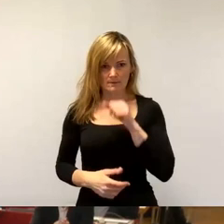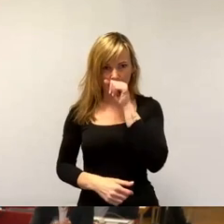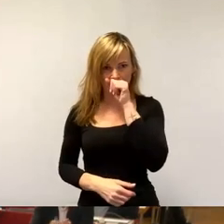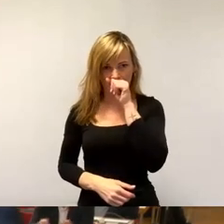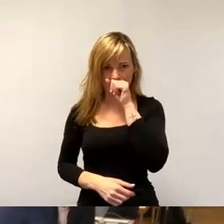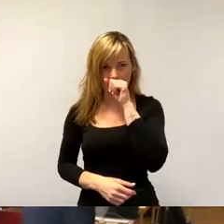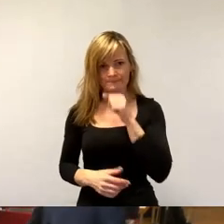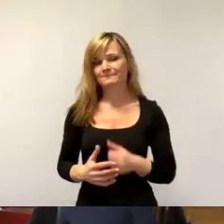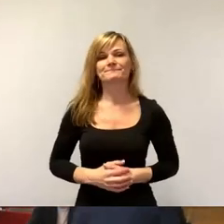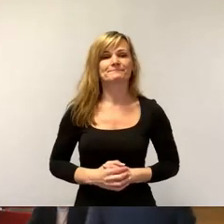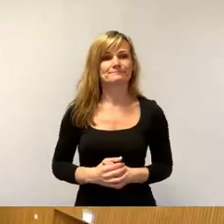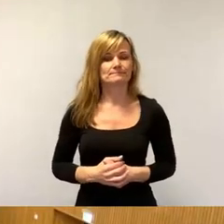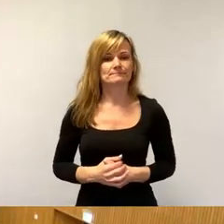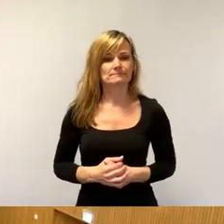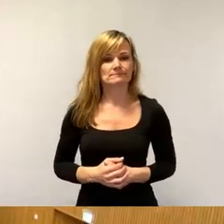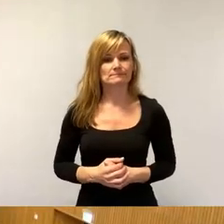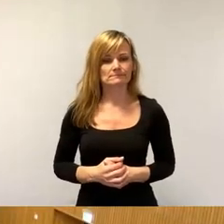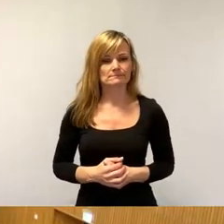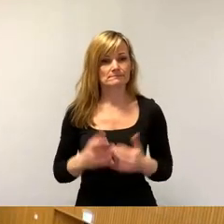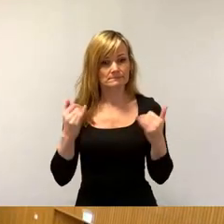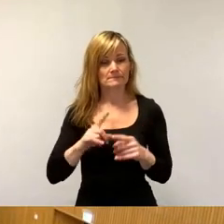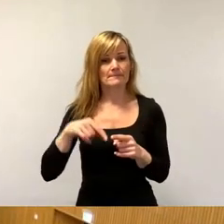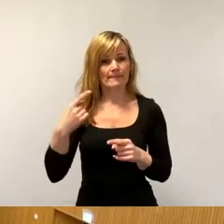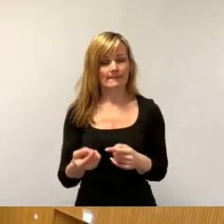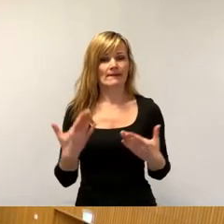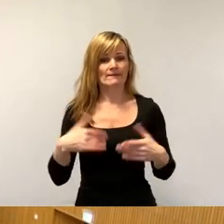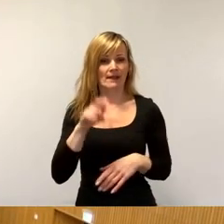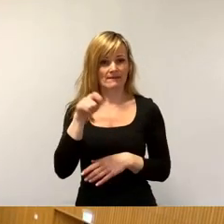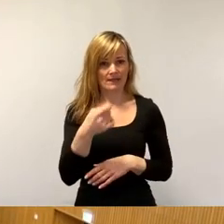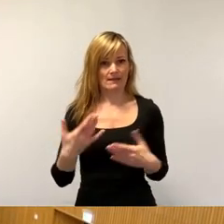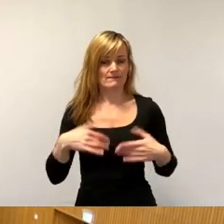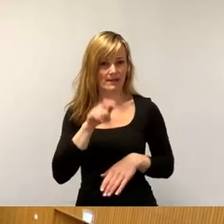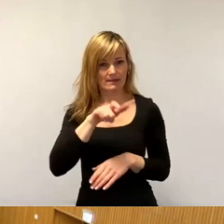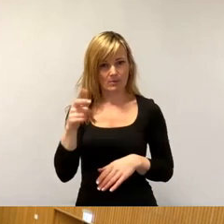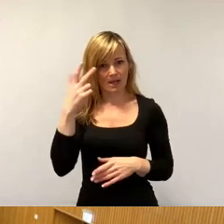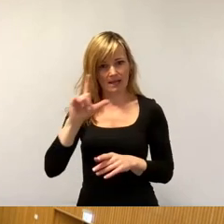So, jetzt kommt als nächstes Freie Wähler, Freie Bürger, Fraktion Herr Lippmann.